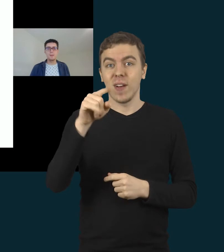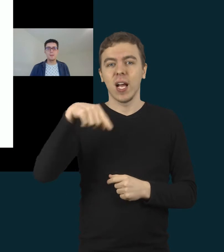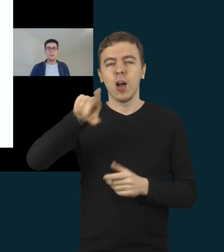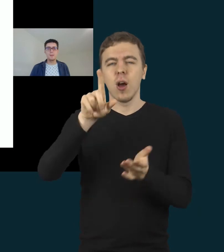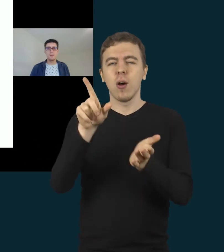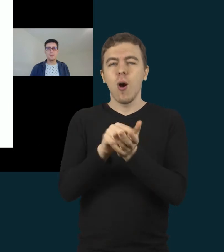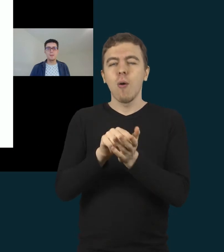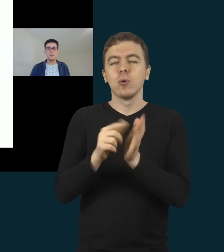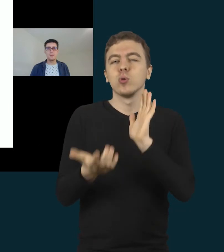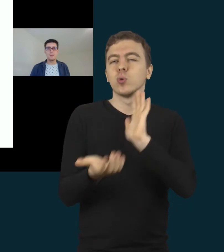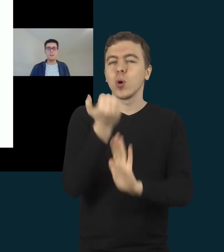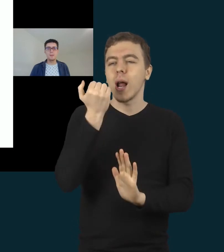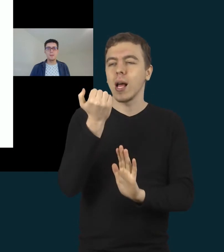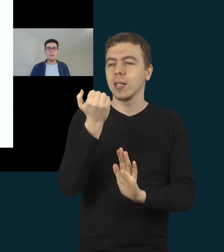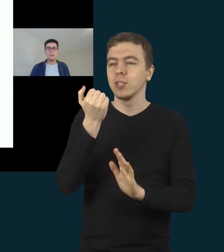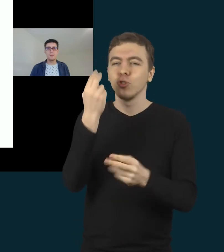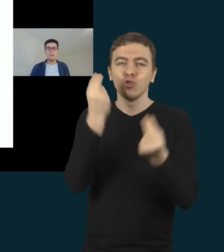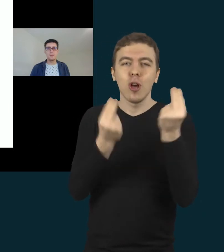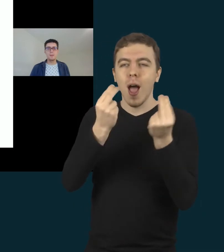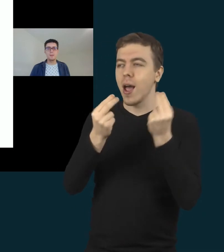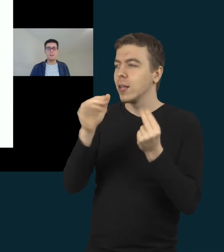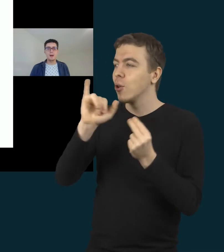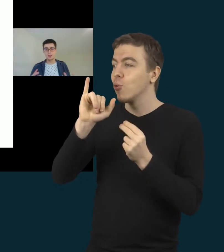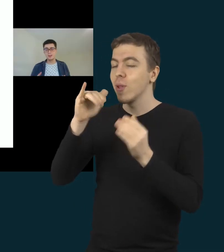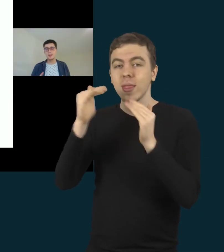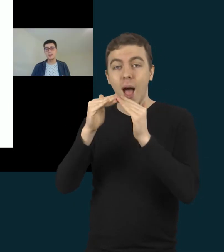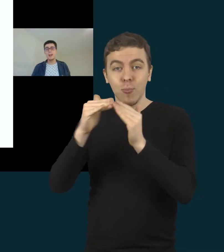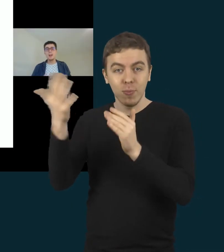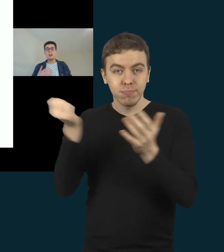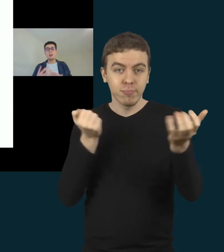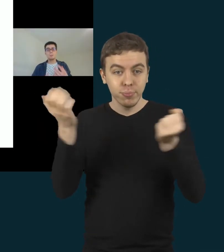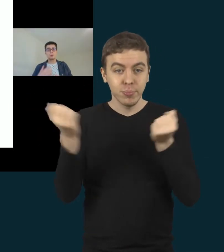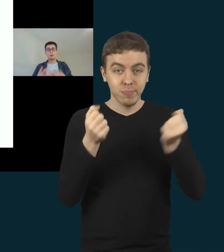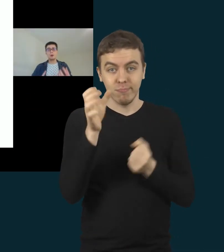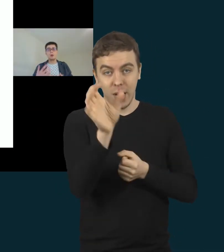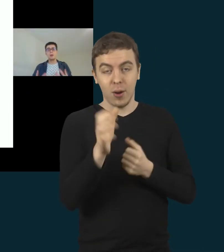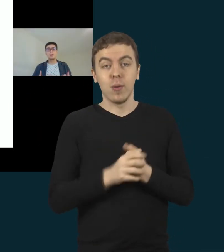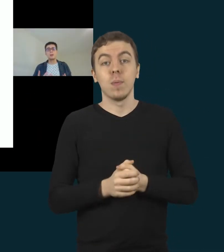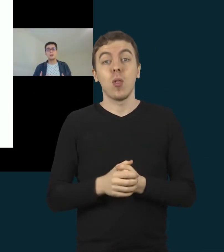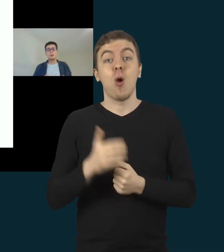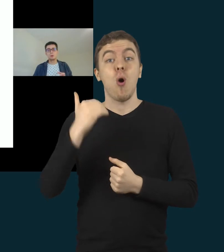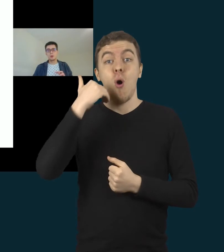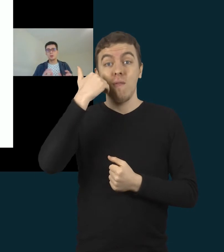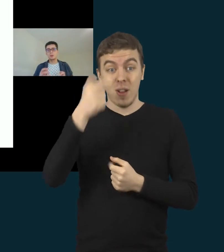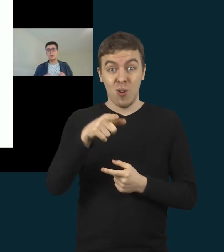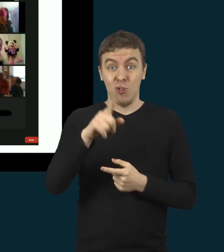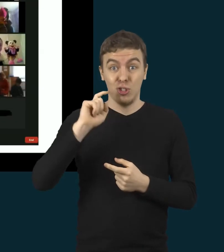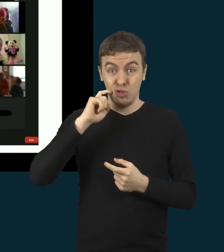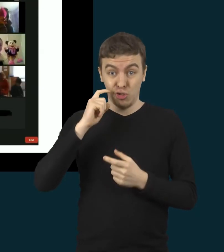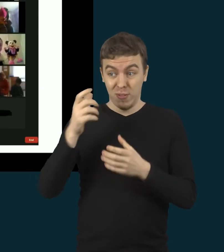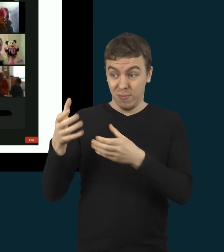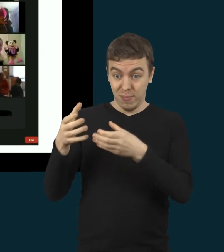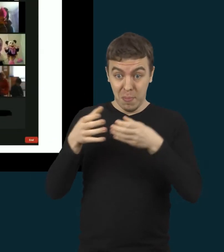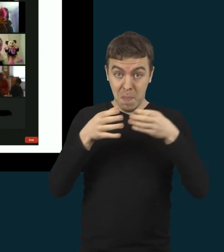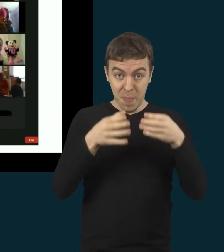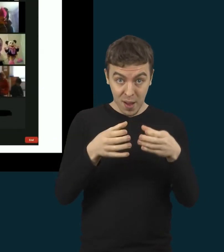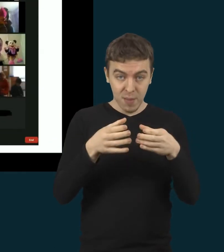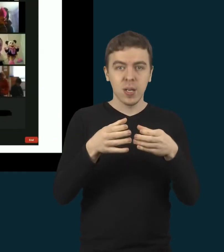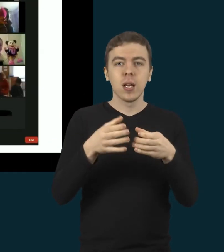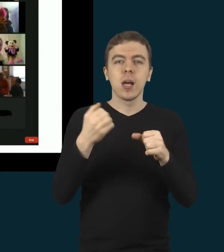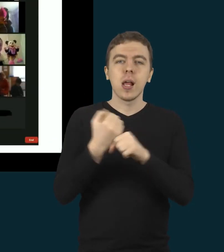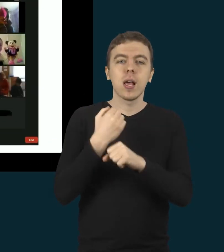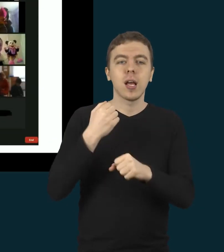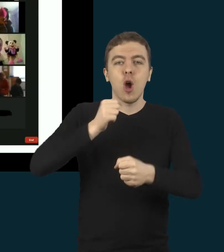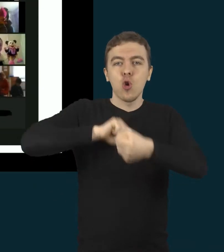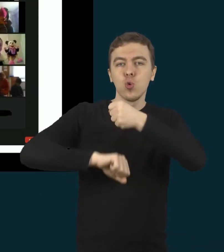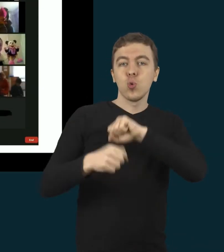uždati surasti savo aplinkoje kažkokį žaislą ir po to su tuo žaislu pakartoti